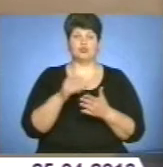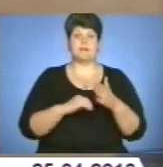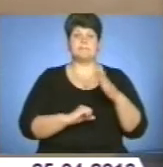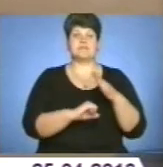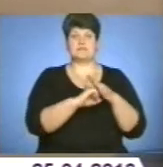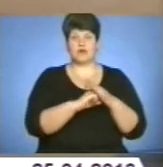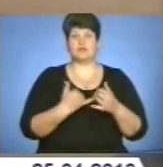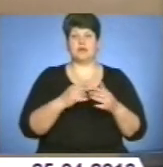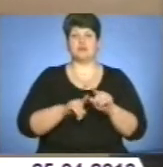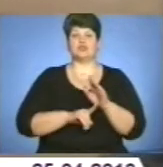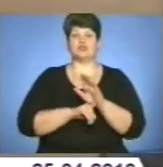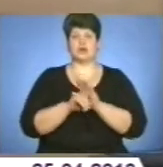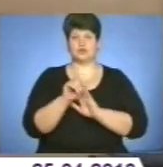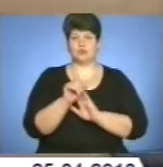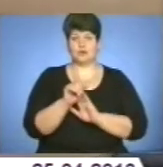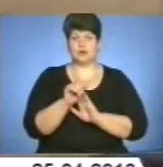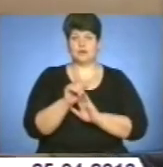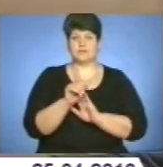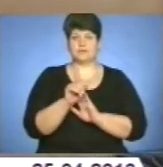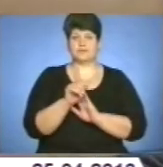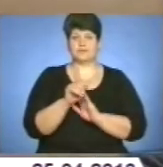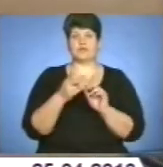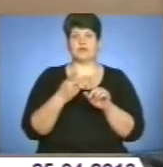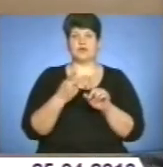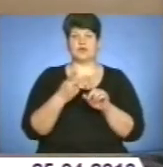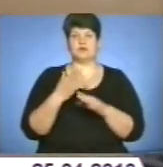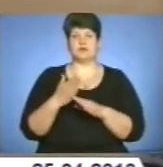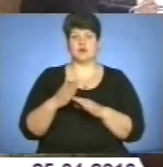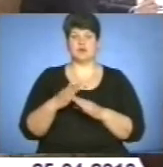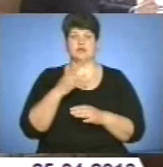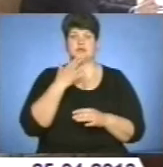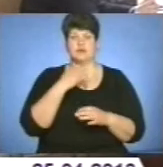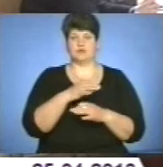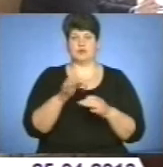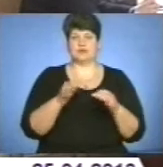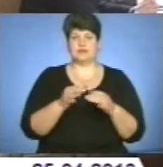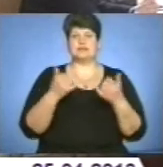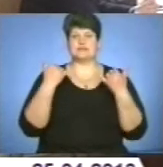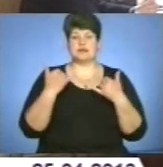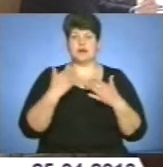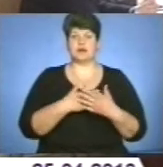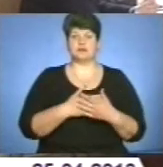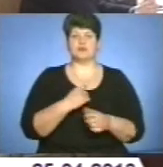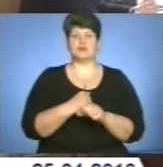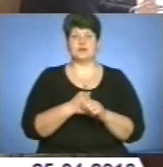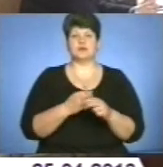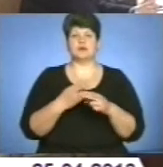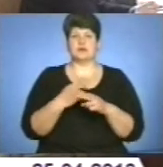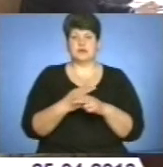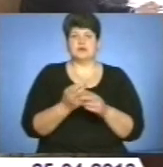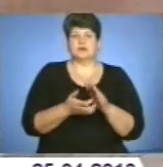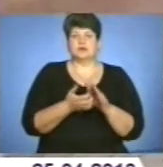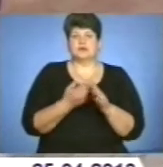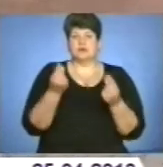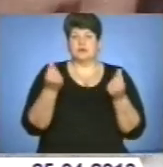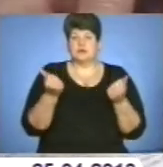для початку другого етапу національного проєкту». Наразі активній роботі перешкоджає недостатнє фінансування. За